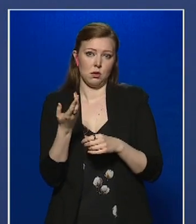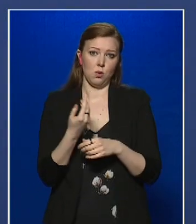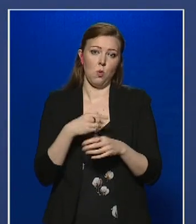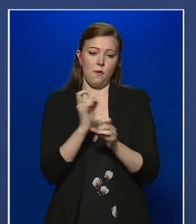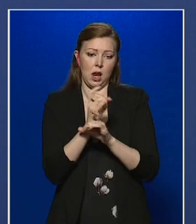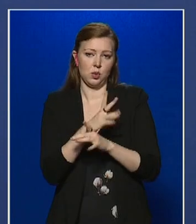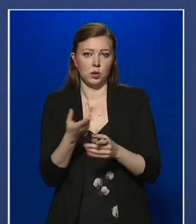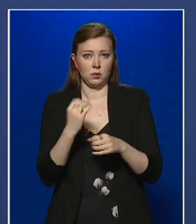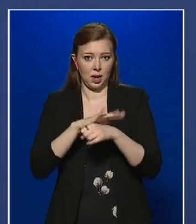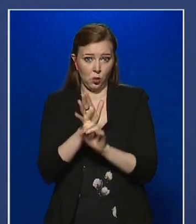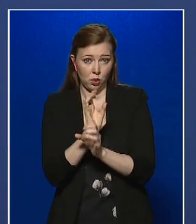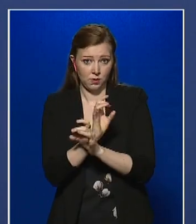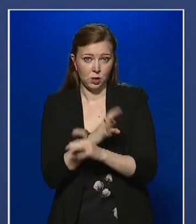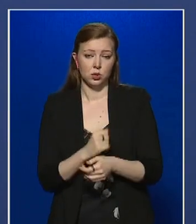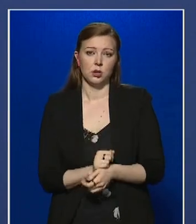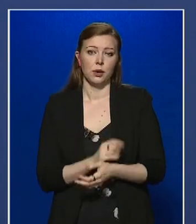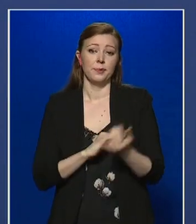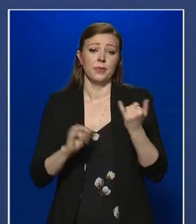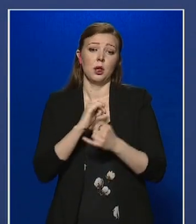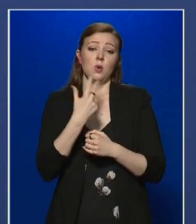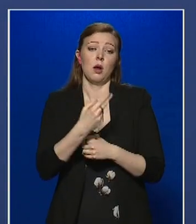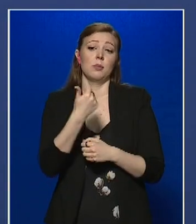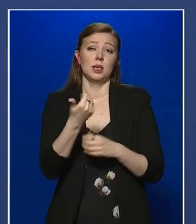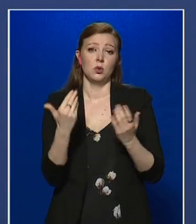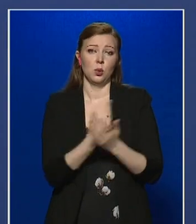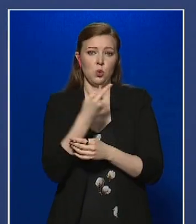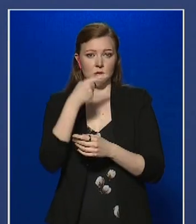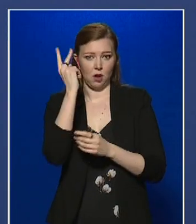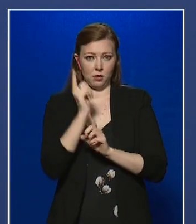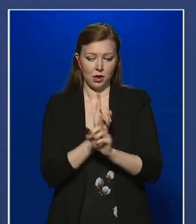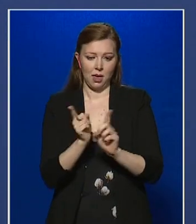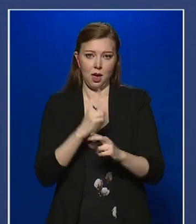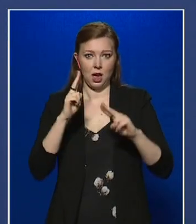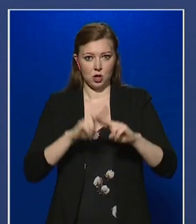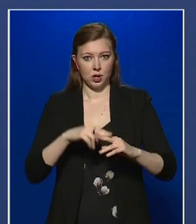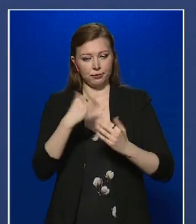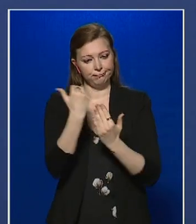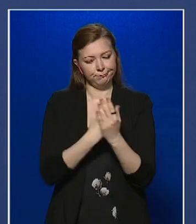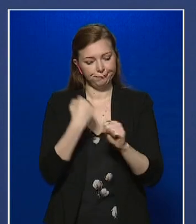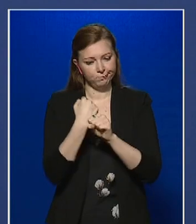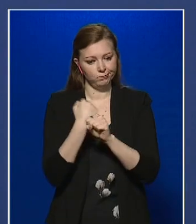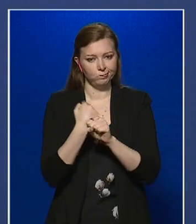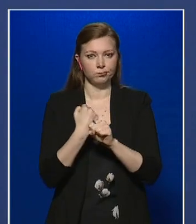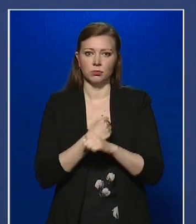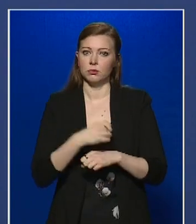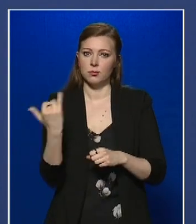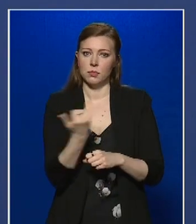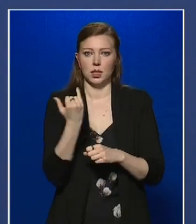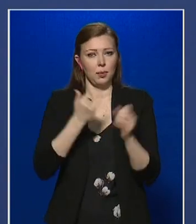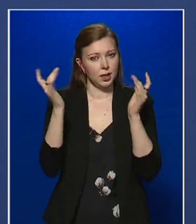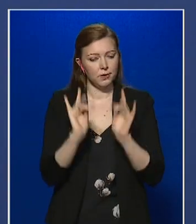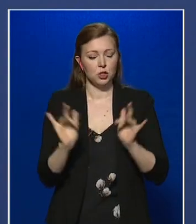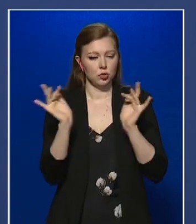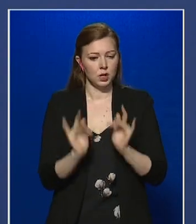koronavírussal. Már január 31-től kezdve új szakmai eljárásrendeket dolgoztunk ki, és ezeket folyamatosan frissítjük is.